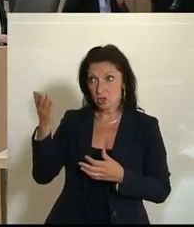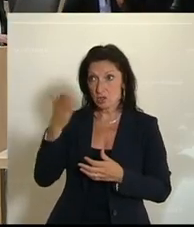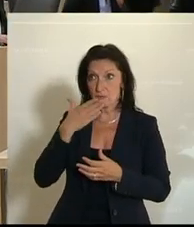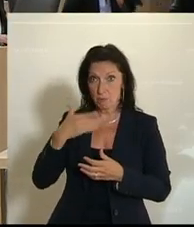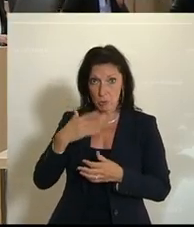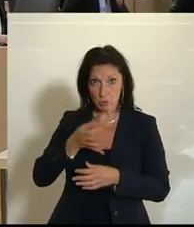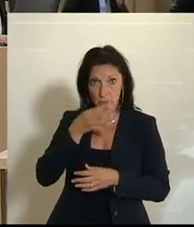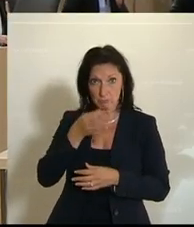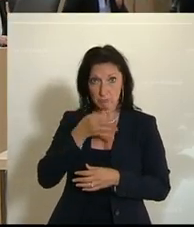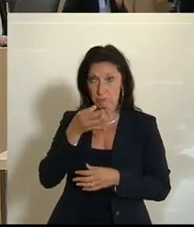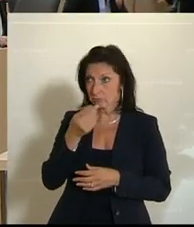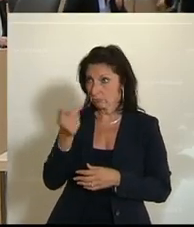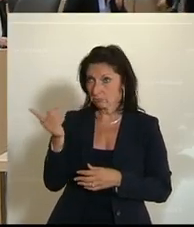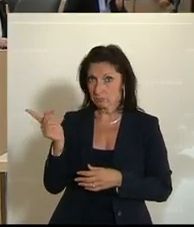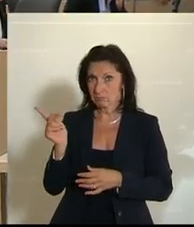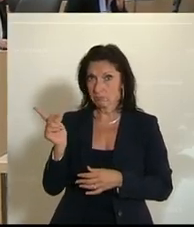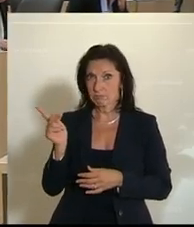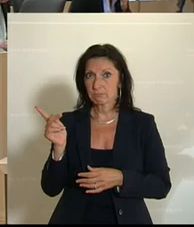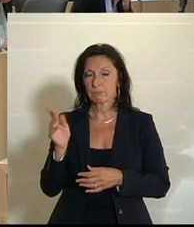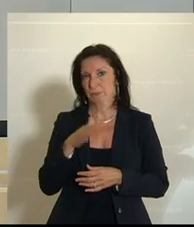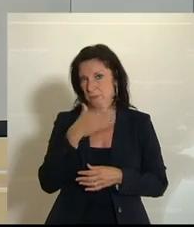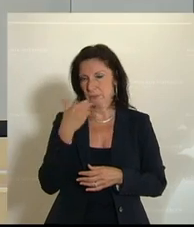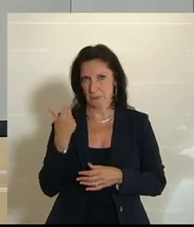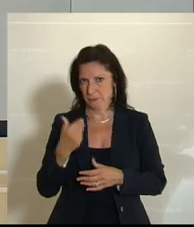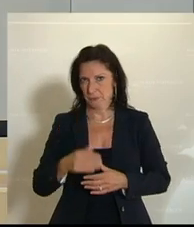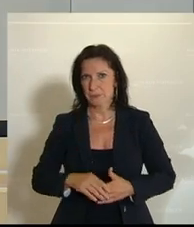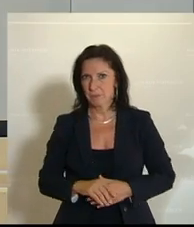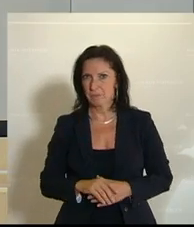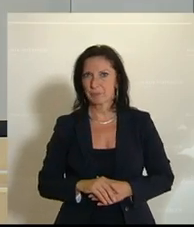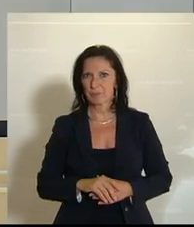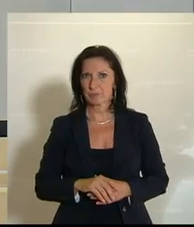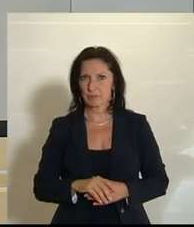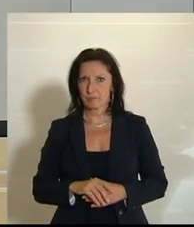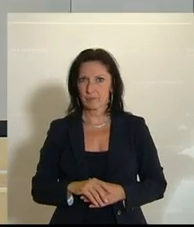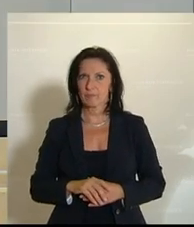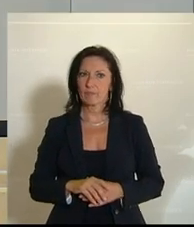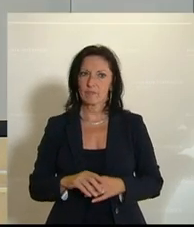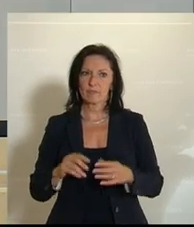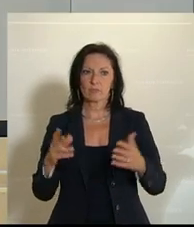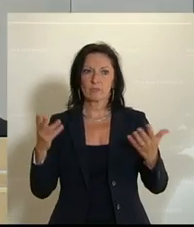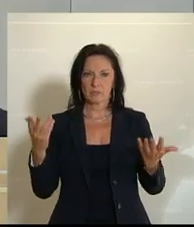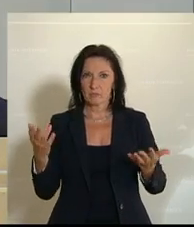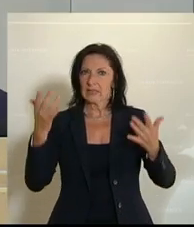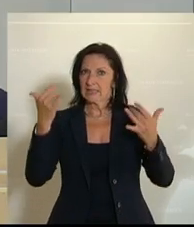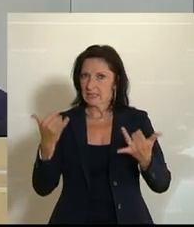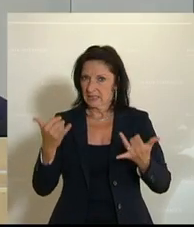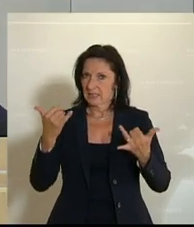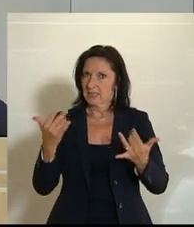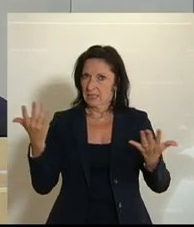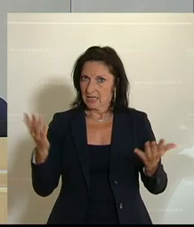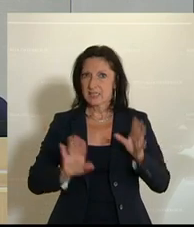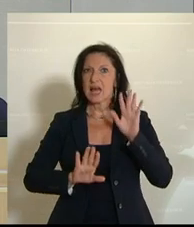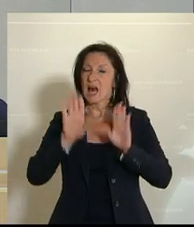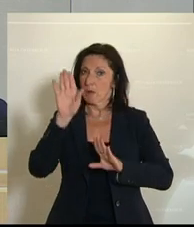Berichterstatterinnen das Schlusswort. Das ist nicht der Fall. Bevor ich nun zu den verlegten